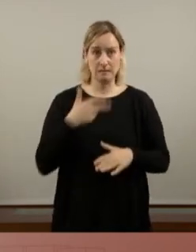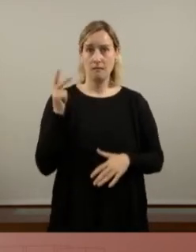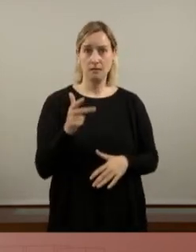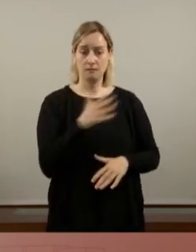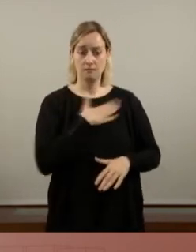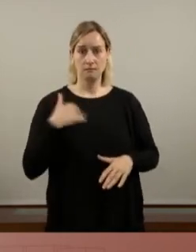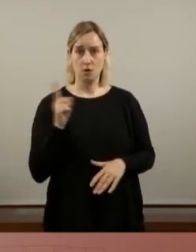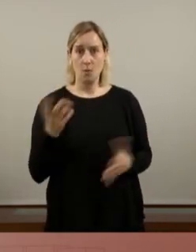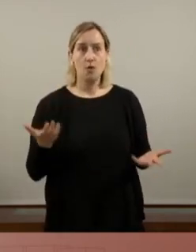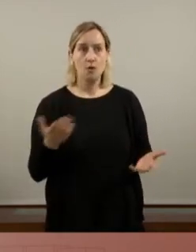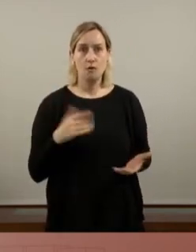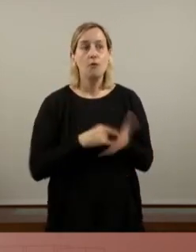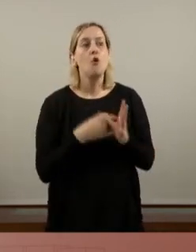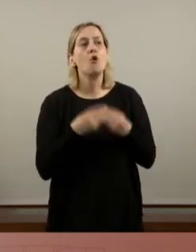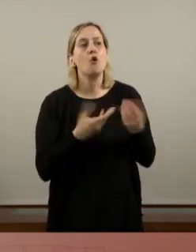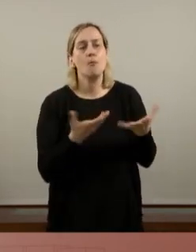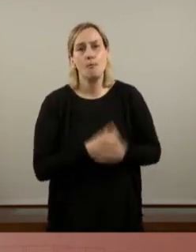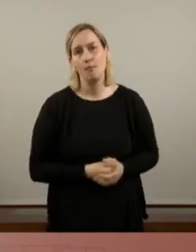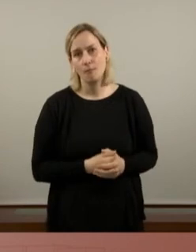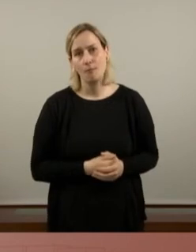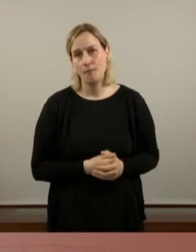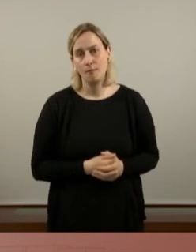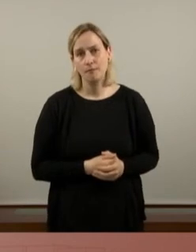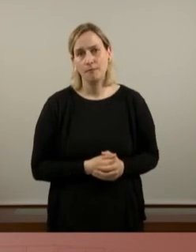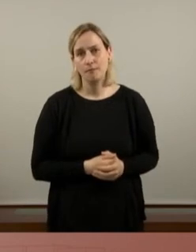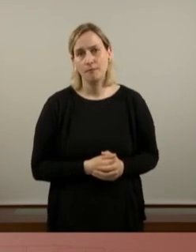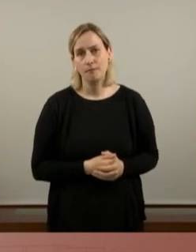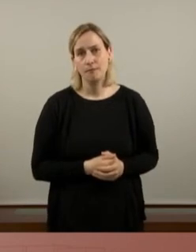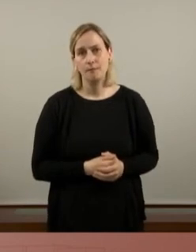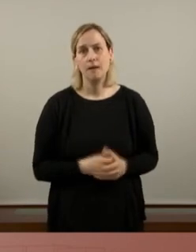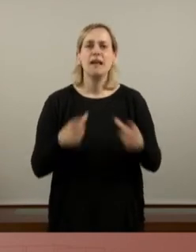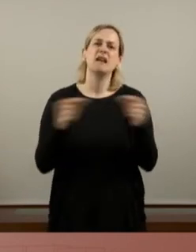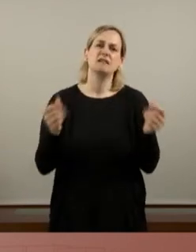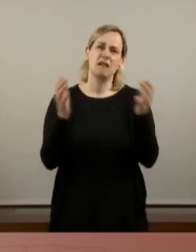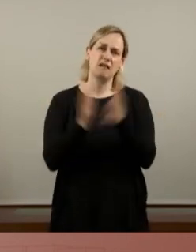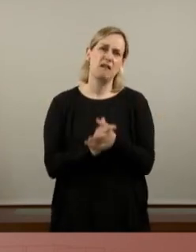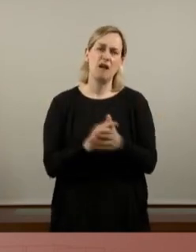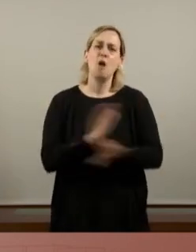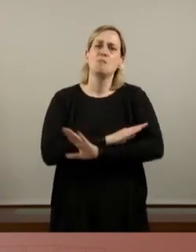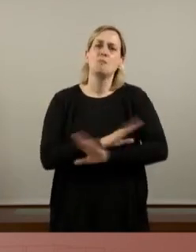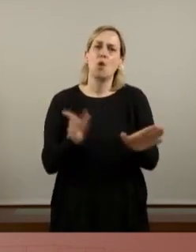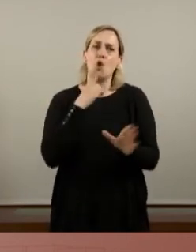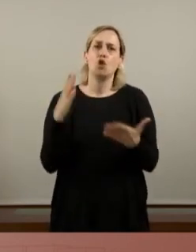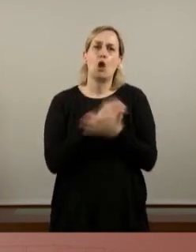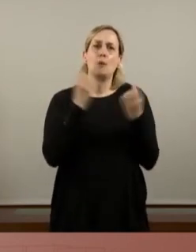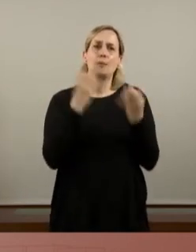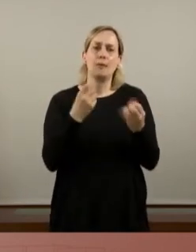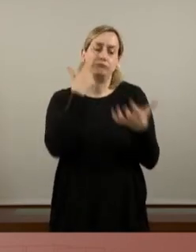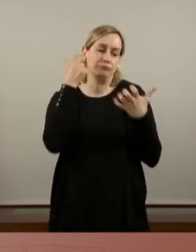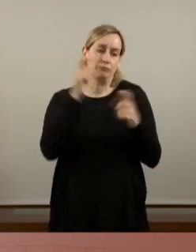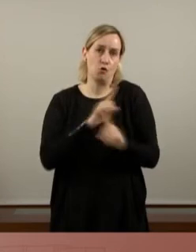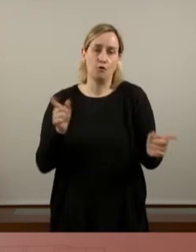expliquin com ho volen fer. I Esquerra, ja n'hi ha prou de dir que tot va bé, perquè és evident que no.